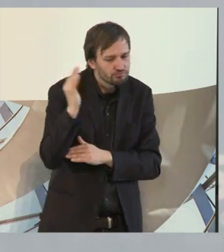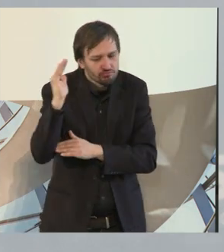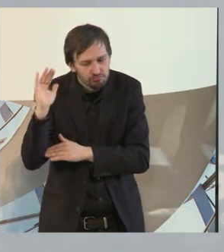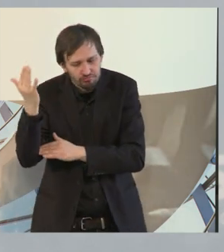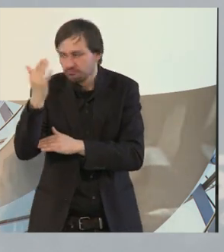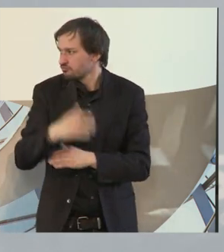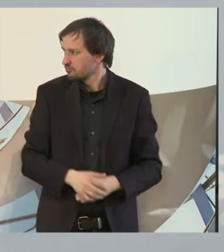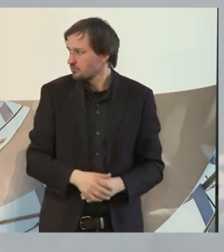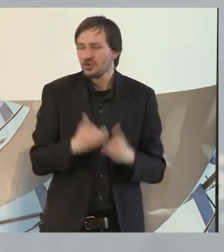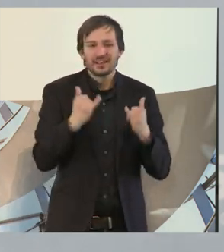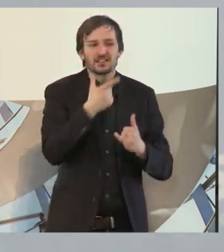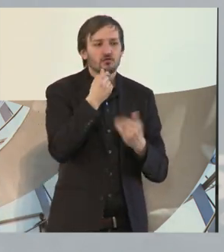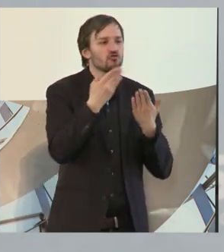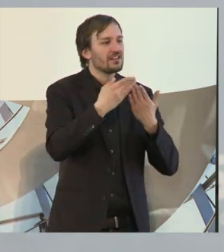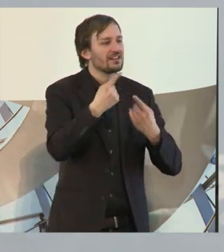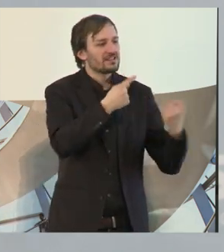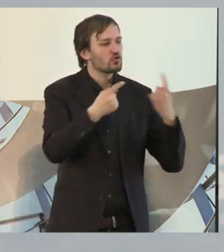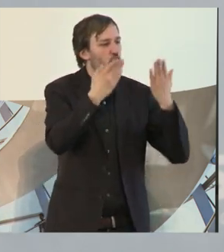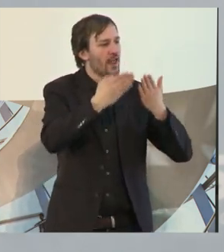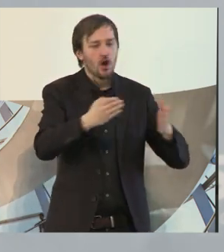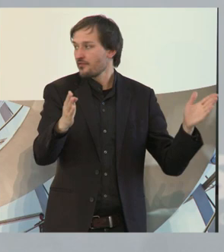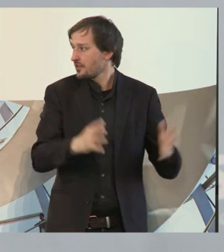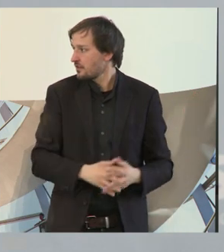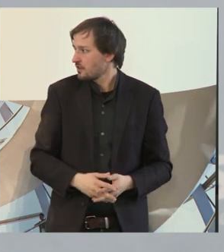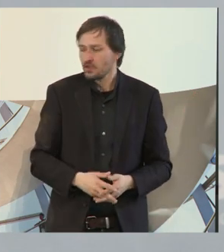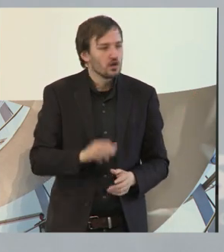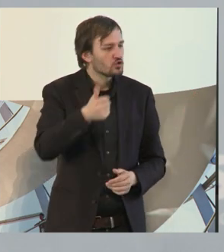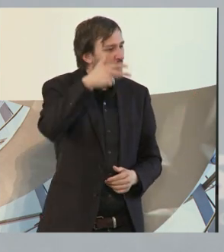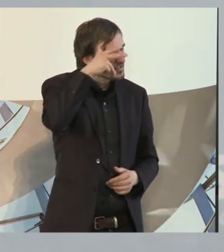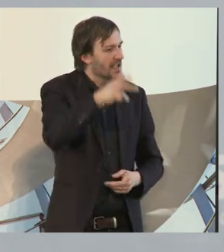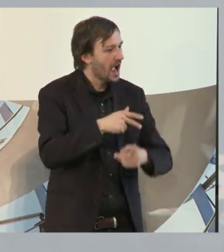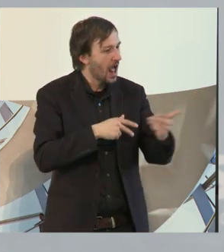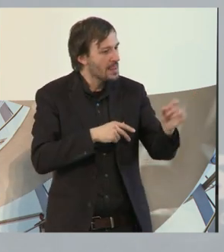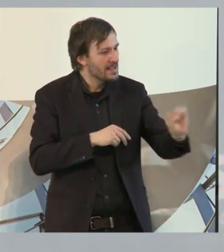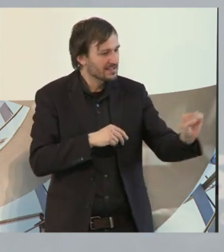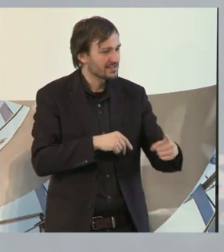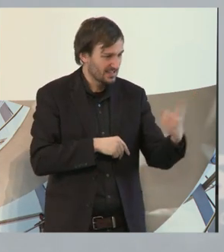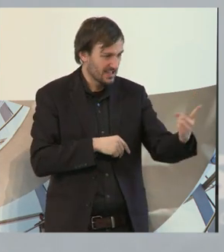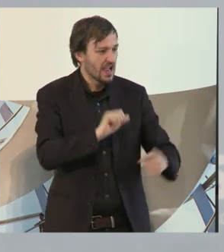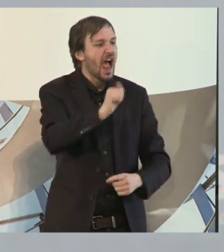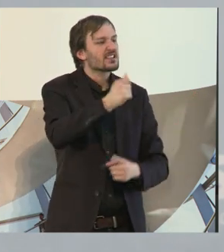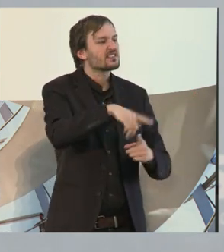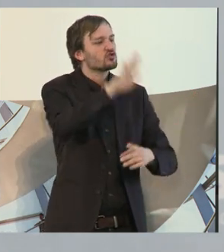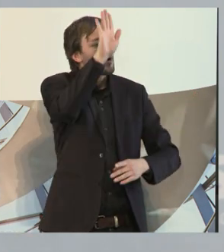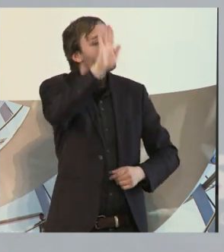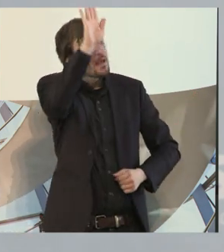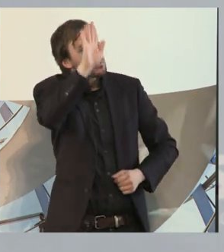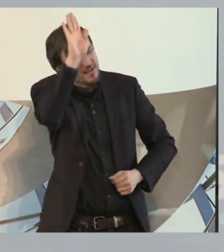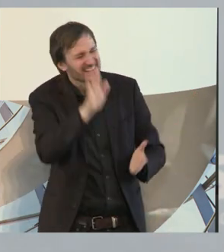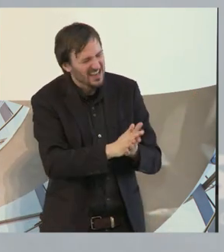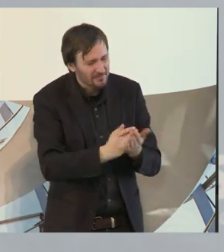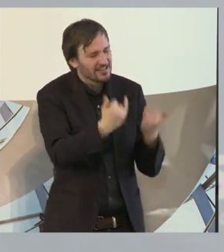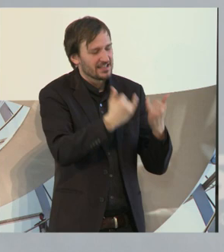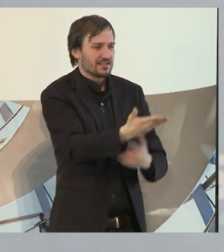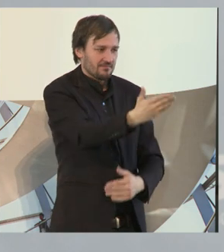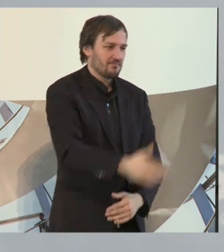gerne eröffnen. Als erstes den Herrn hier ganz links, der sich schon in der ersten Runde vergeblich gemeldet hatte.